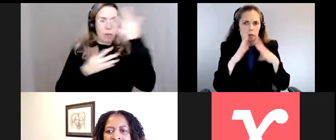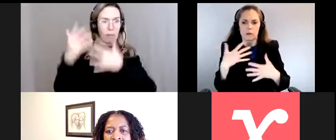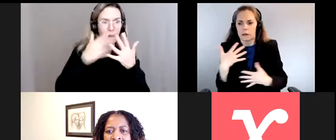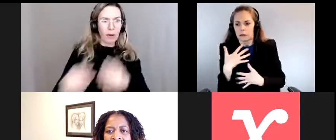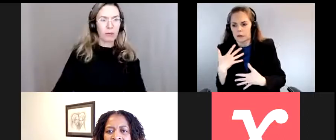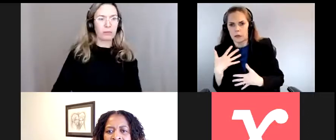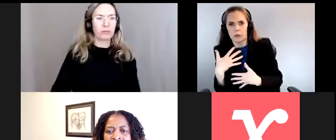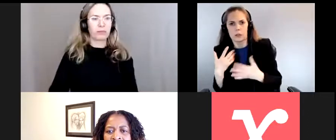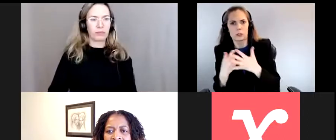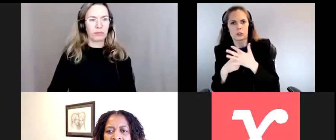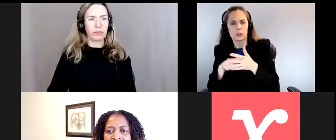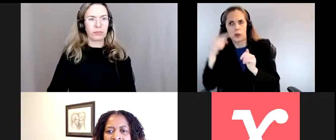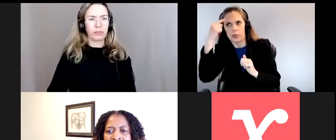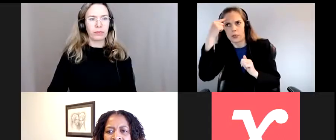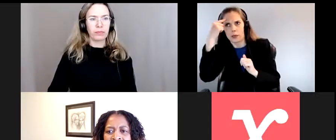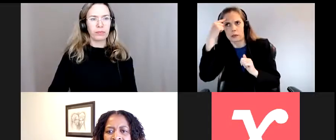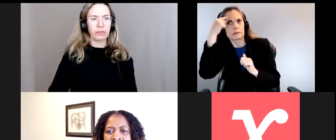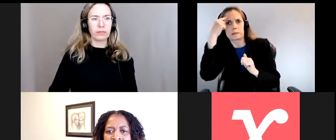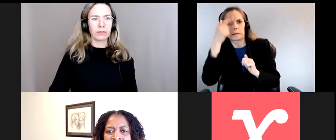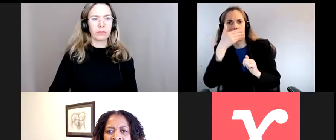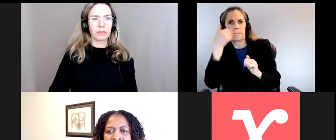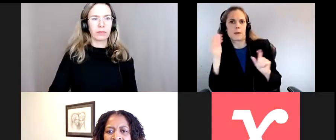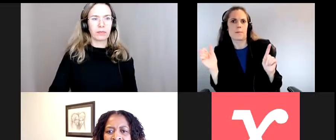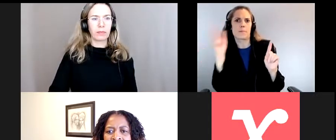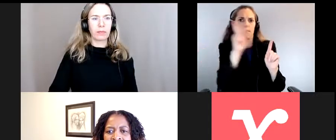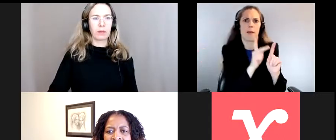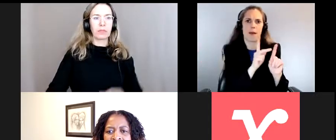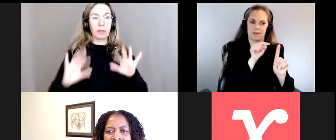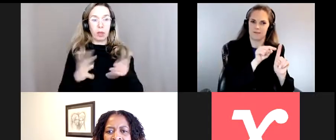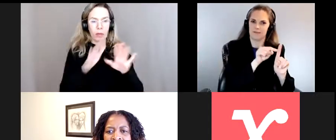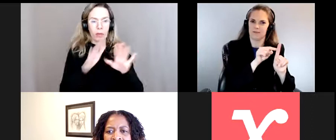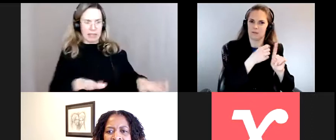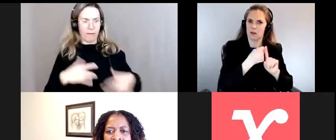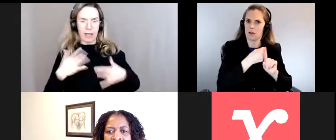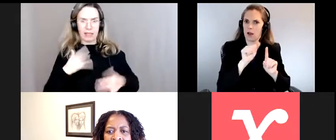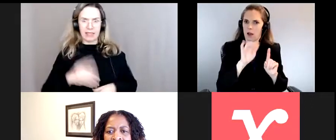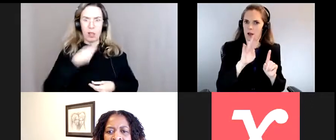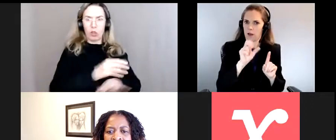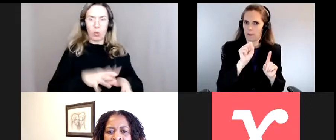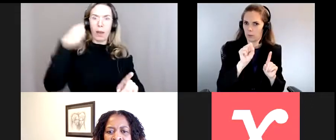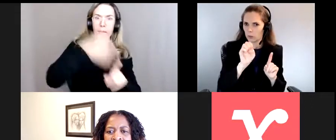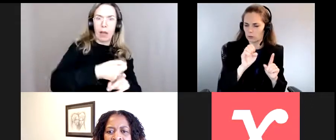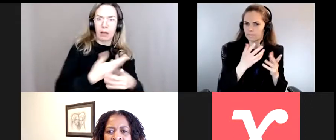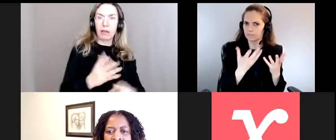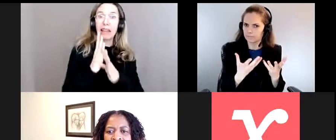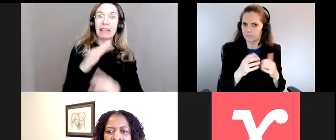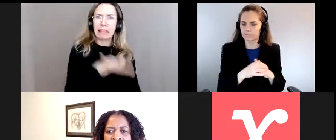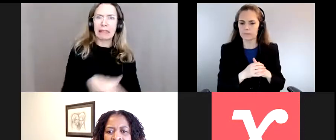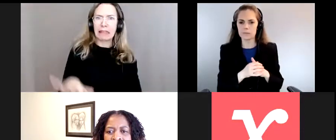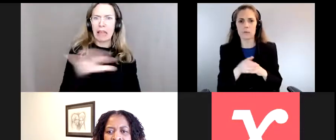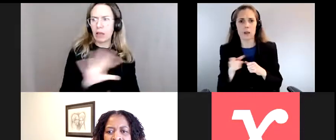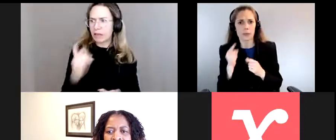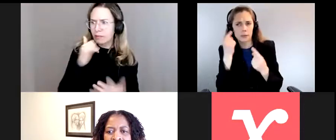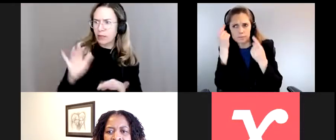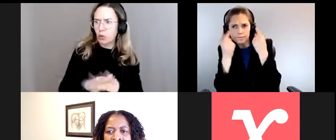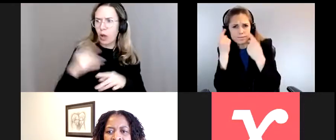Et ils étaient très inquiets aussi de penser à comment leurs enfants allaient vivre cette situation. Plusieurs de nos clients ne savaient pas qu'est-ce qui allait arriver